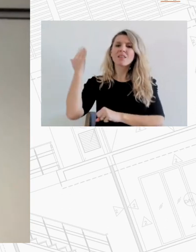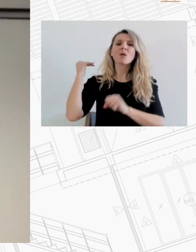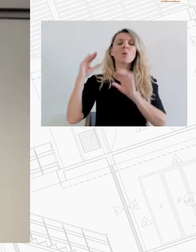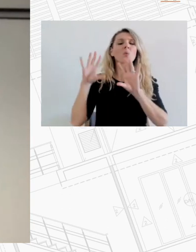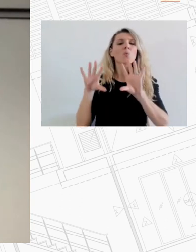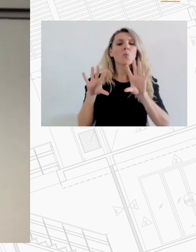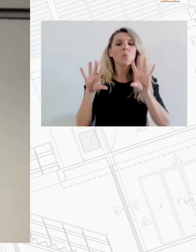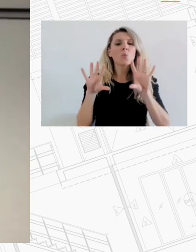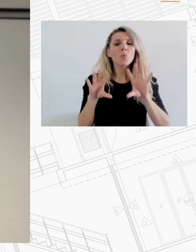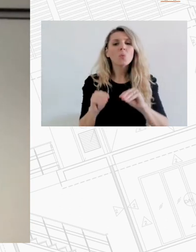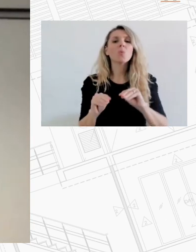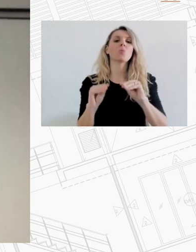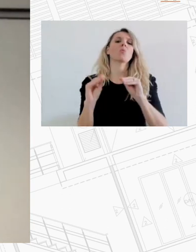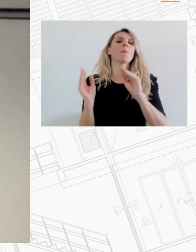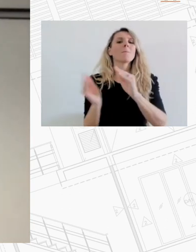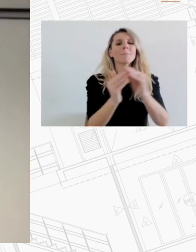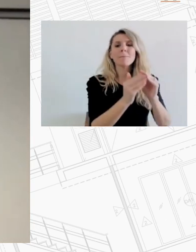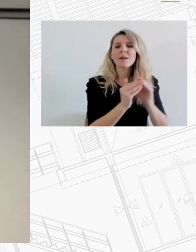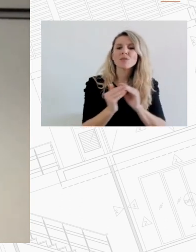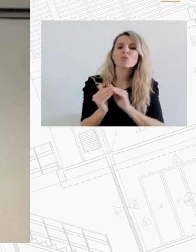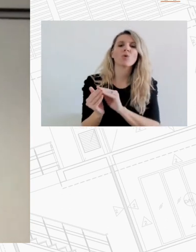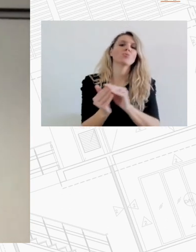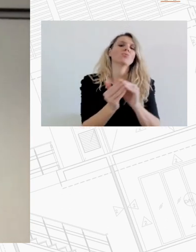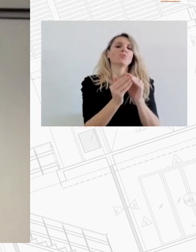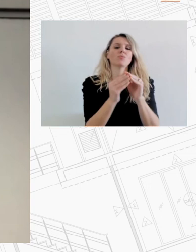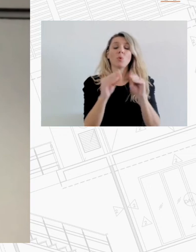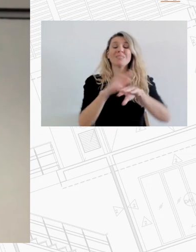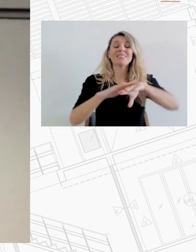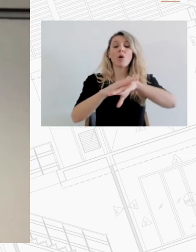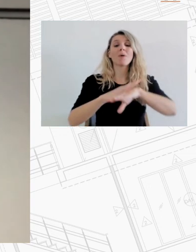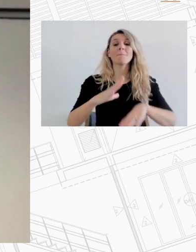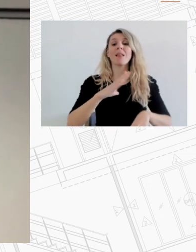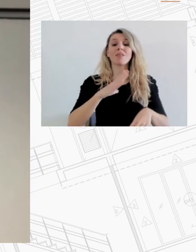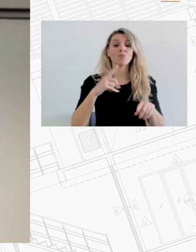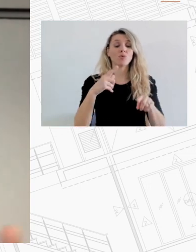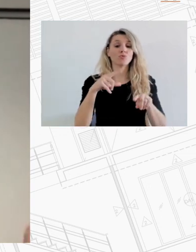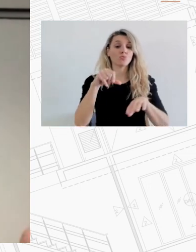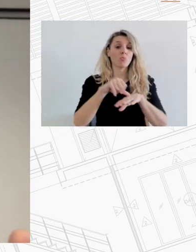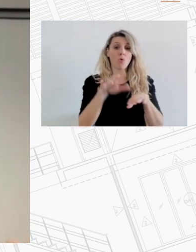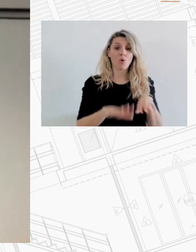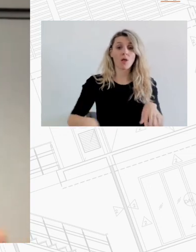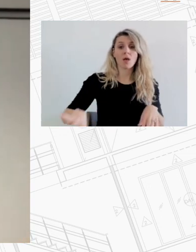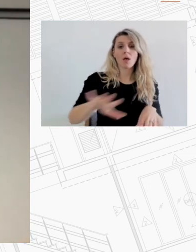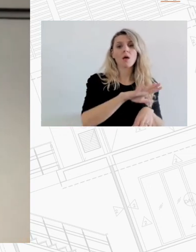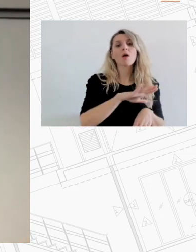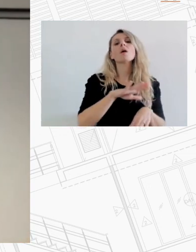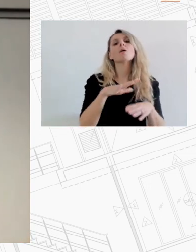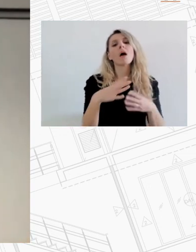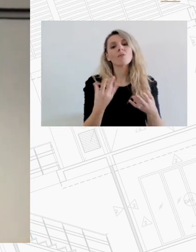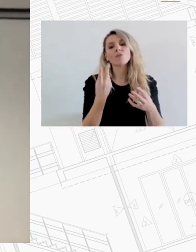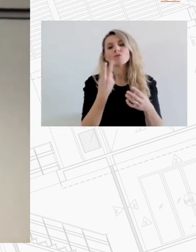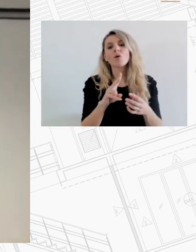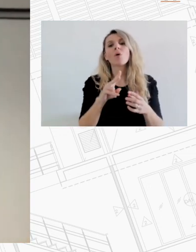και την γεωγραφία του στην πόλη ήταν αυτές τις προαστοποίησεις